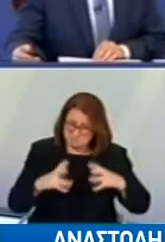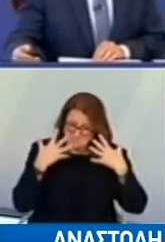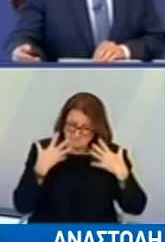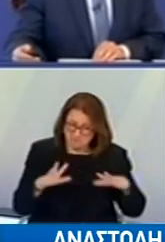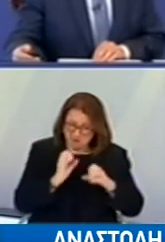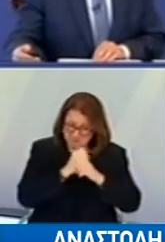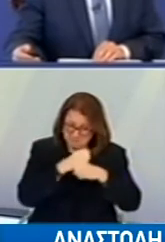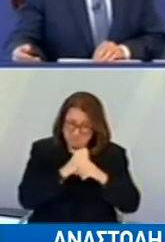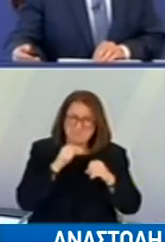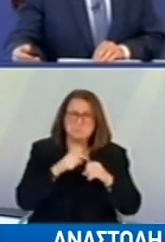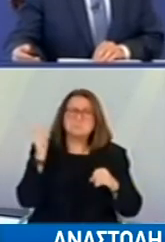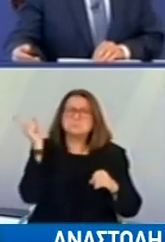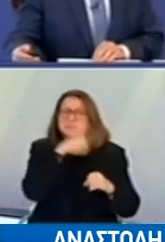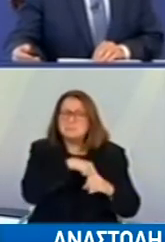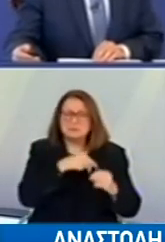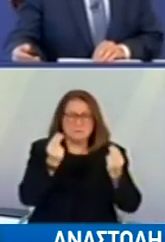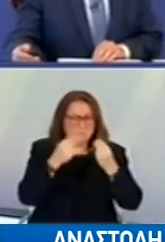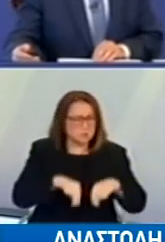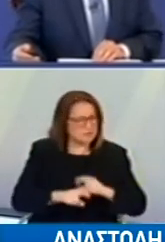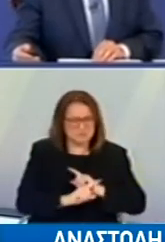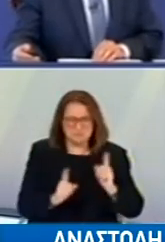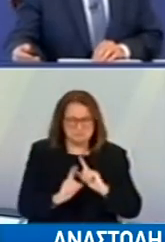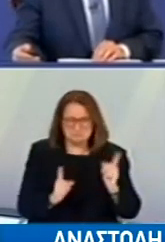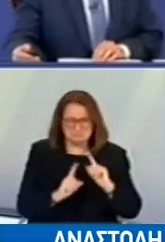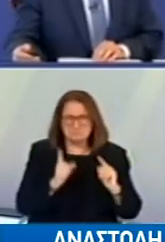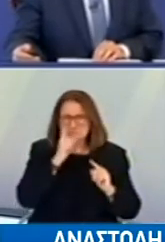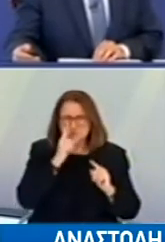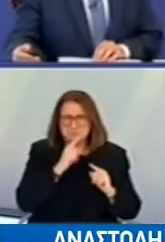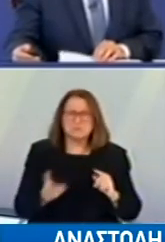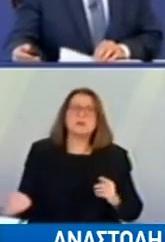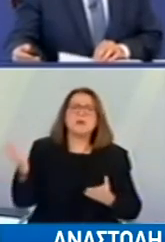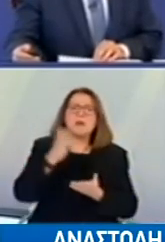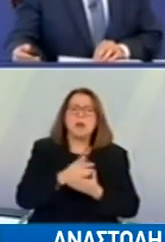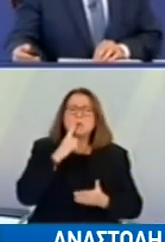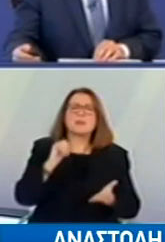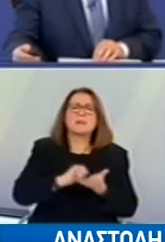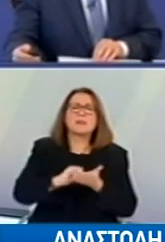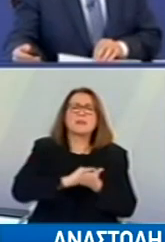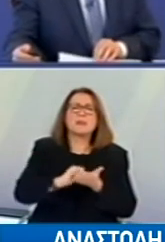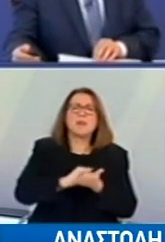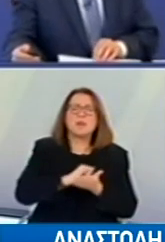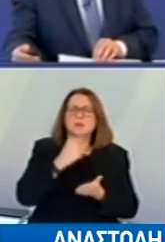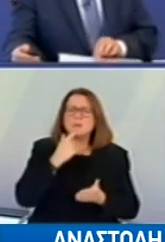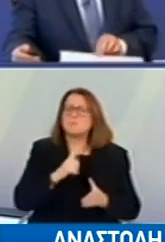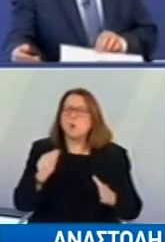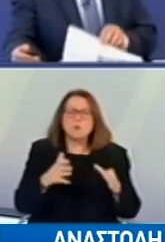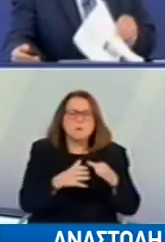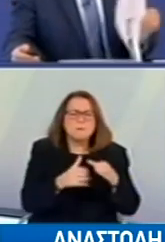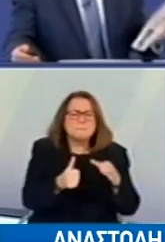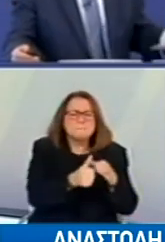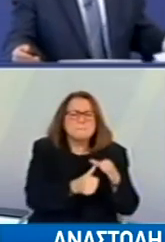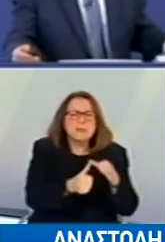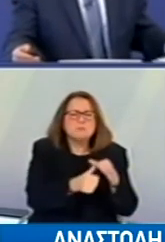της επιδημίας και την αποδοχή του εμβολίου των Ισοσοτήρης Τσιόδρας παρουσιάζοντας κάποια διεθνή παραδείγματα με τον κυριακό